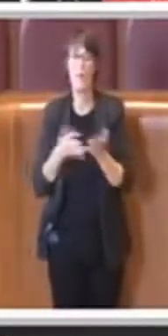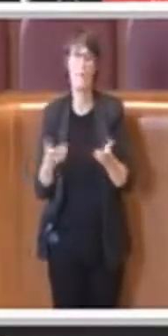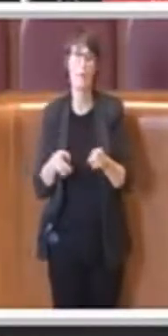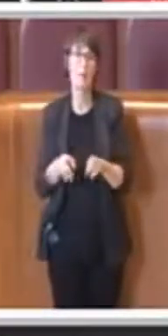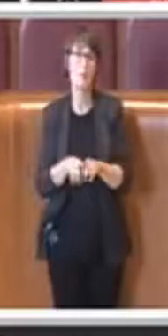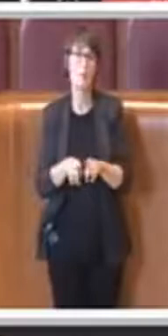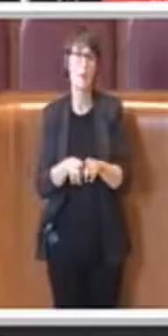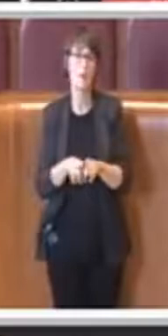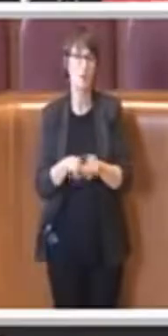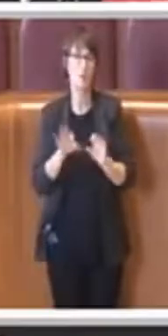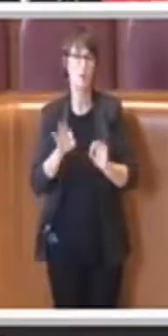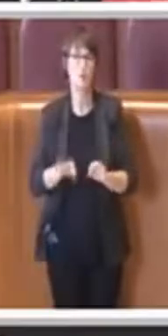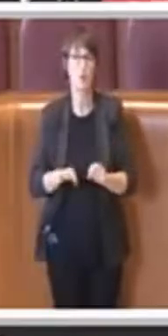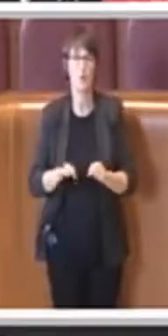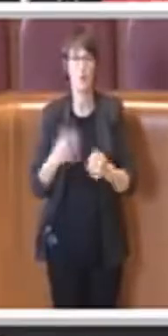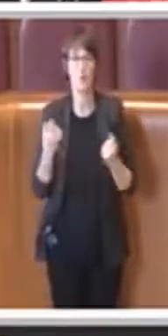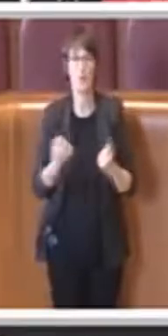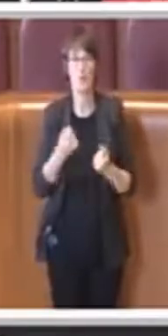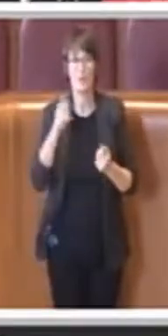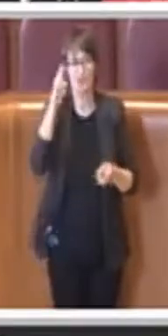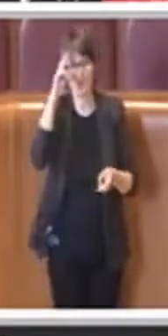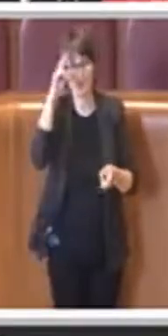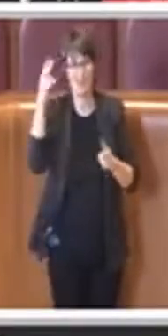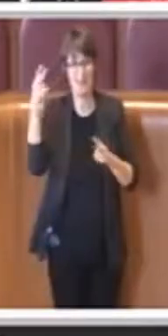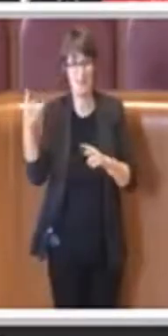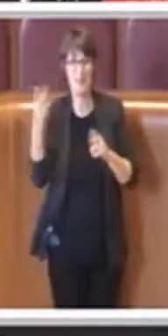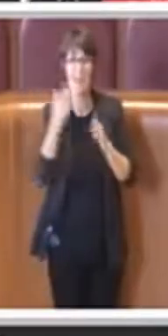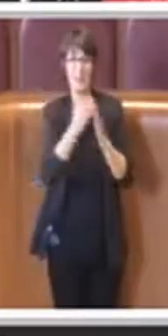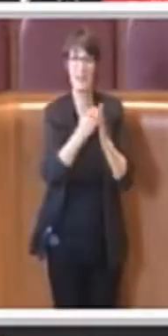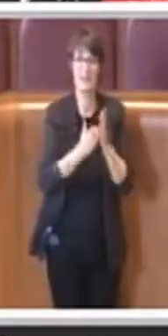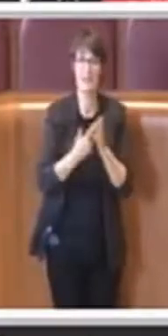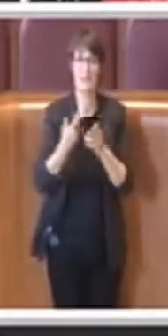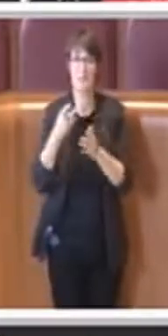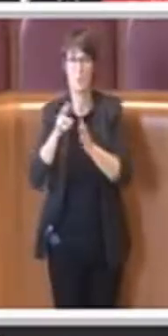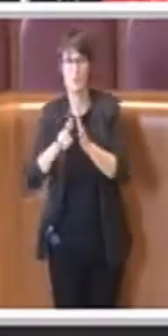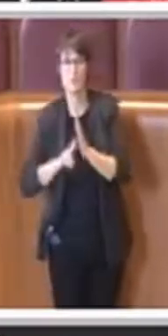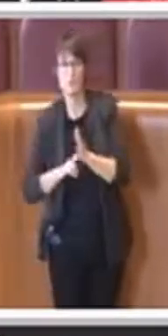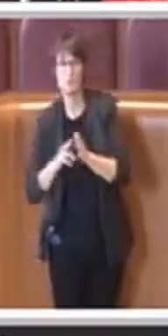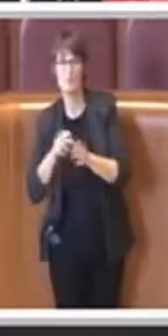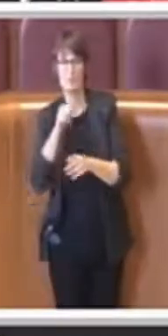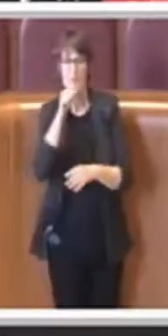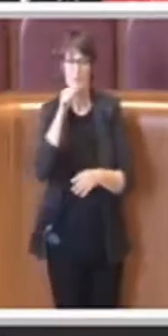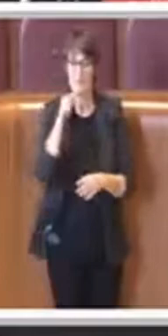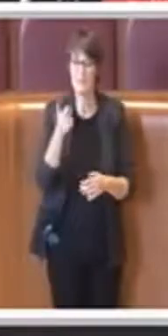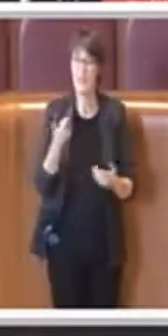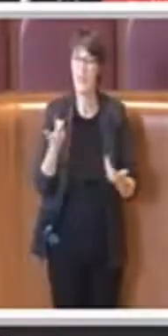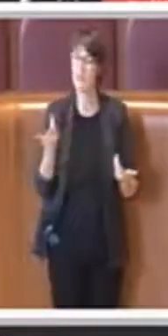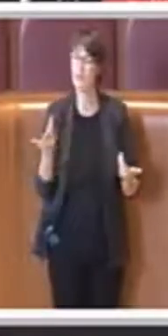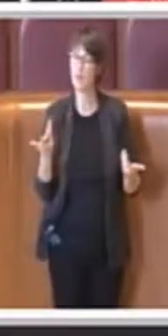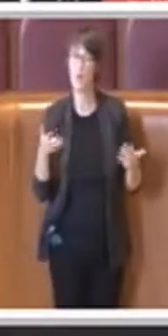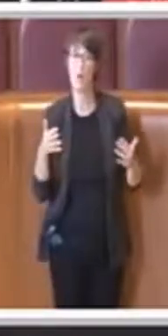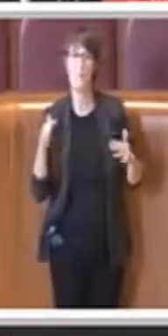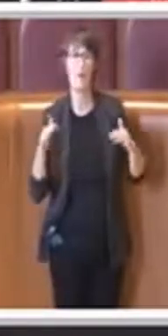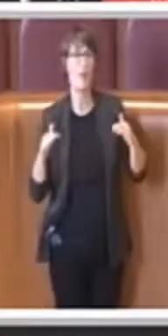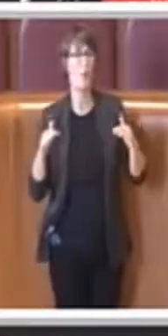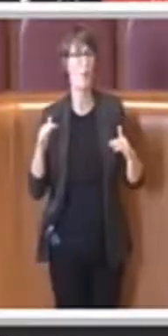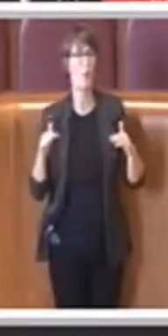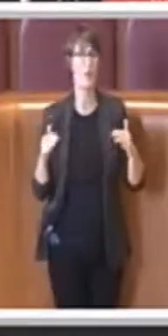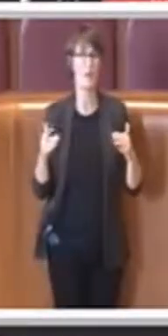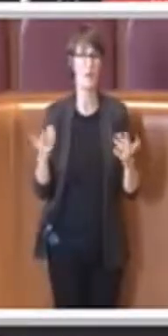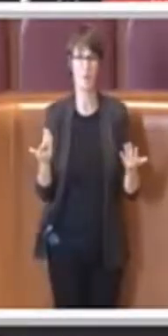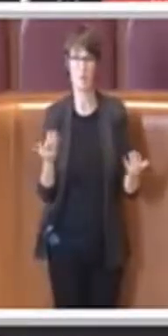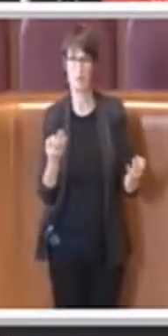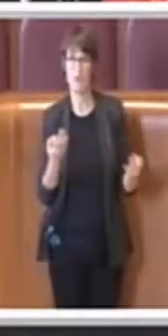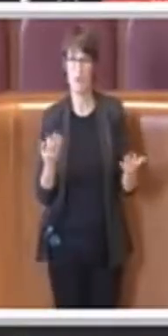tra statuti e regolamenti è giusto creare un'armonia, un equilibrio giuridico, altrimenti sia